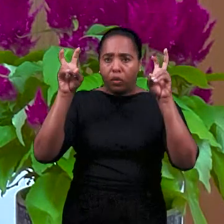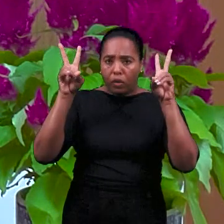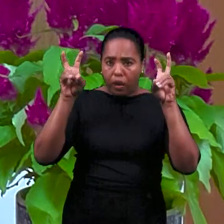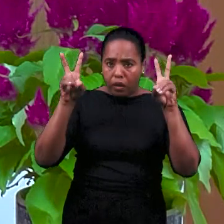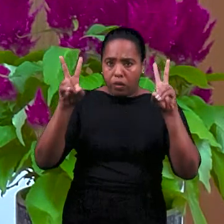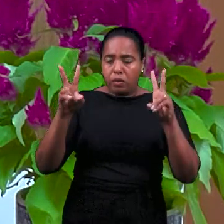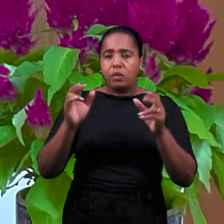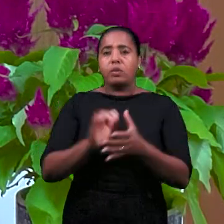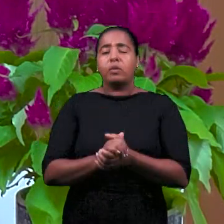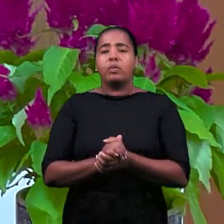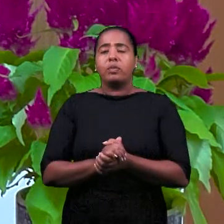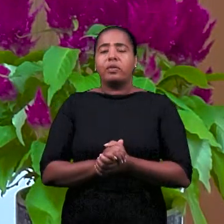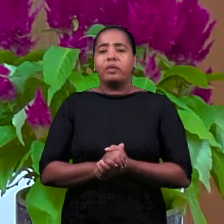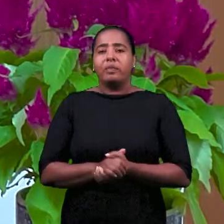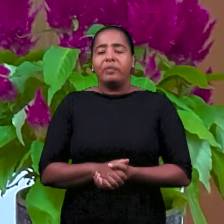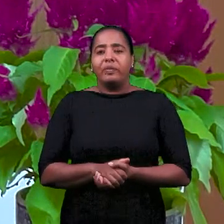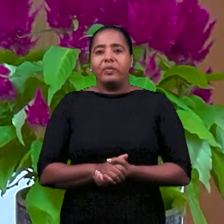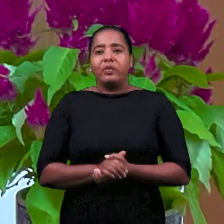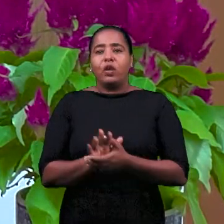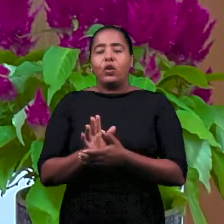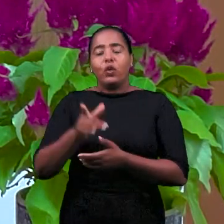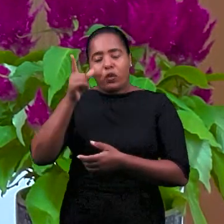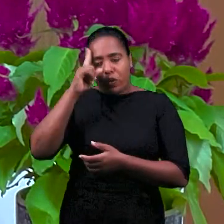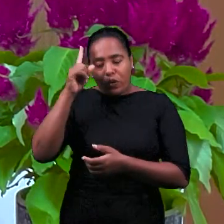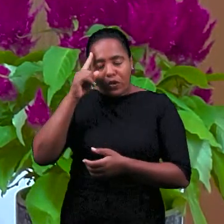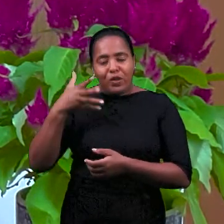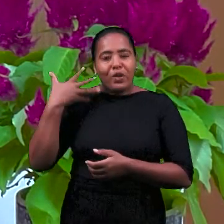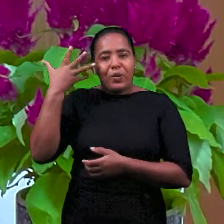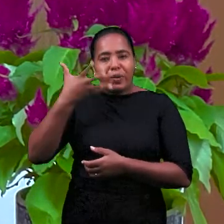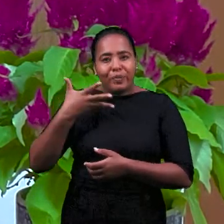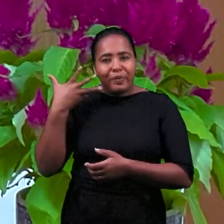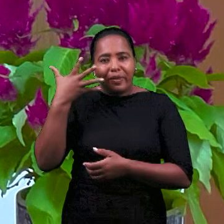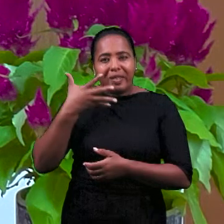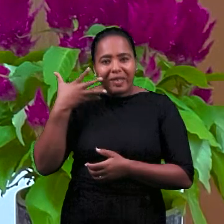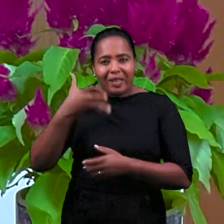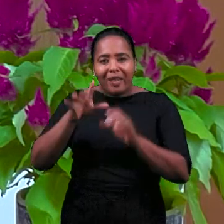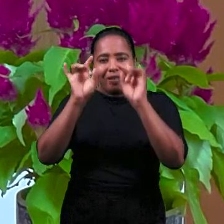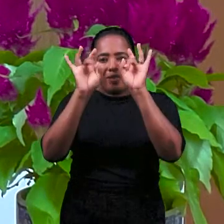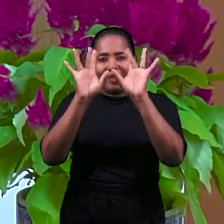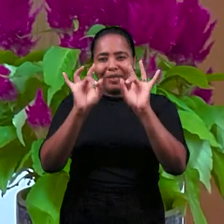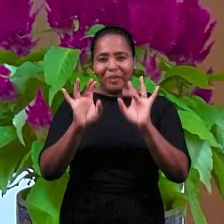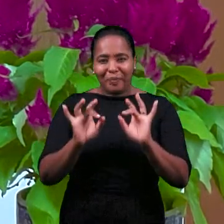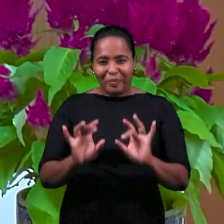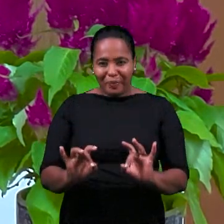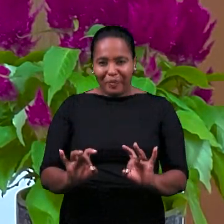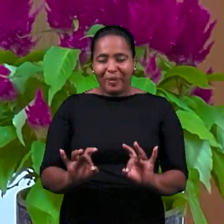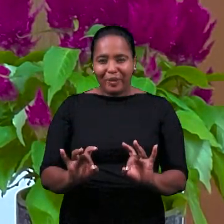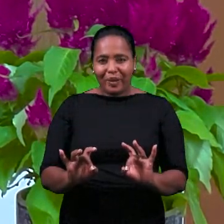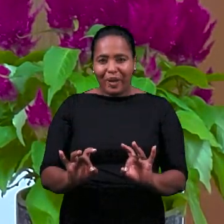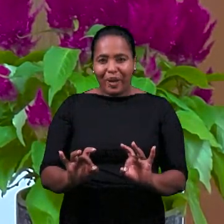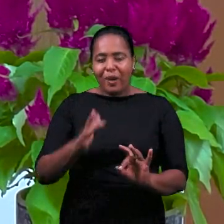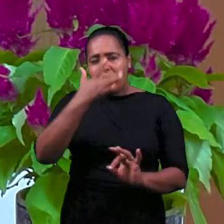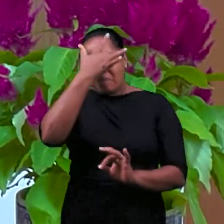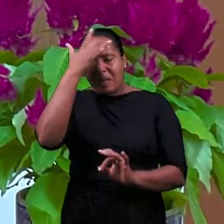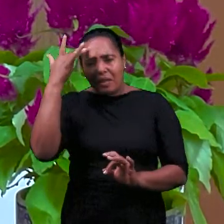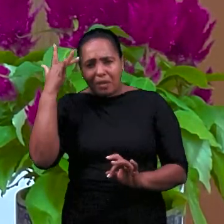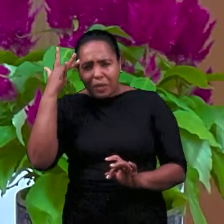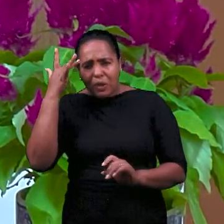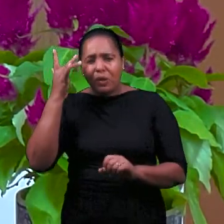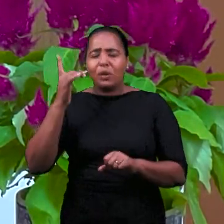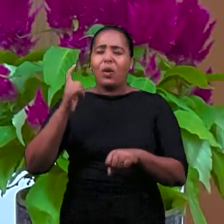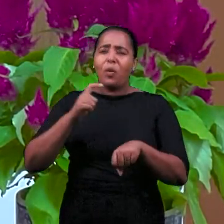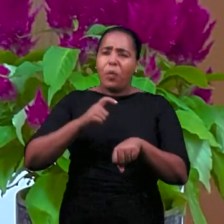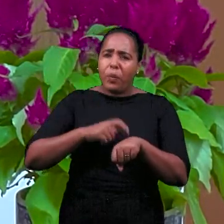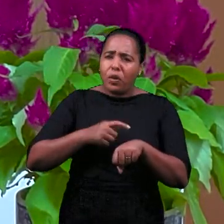таким образом мы будем продолжать каждый день отправлять коротенькие послания, у кого очень